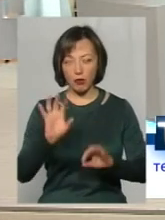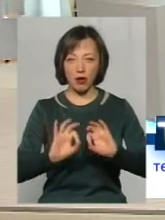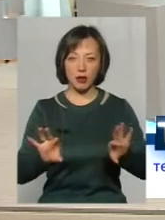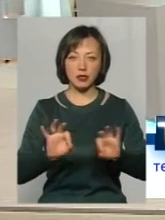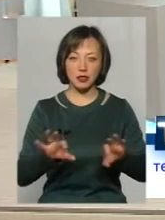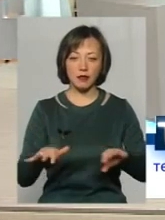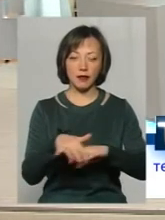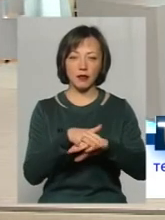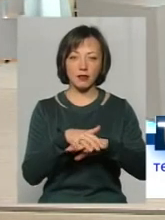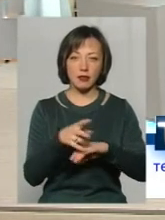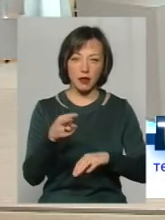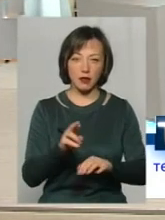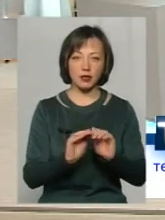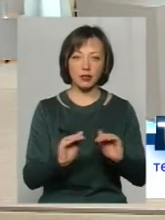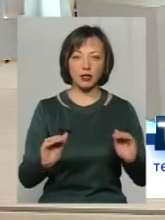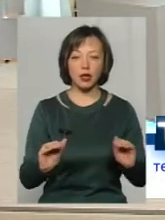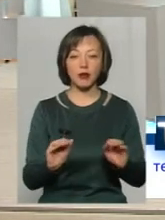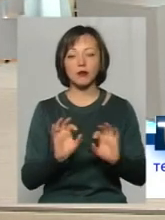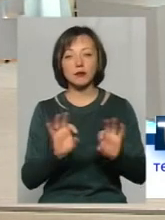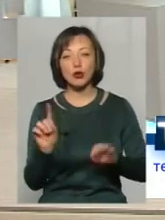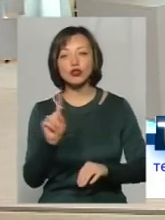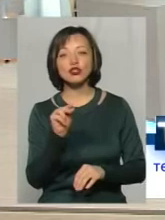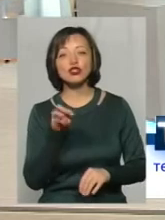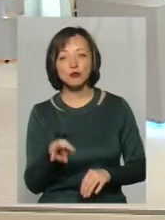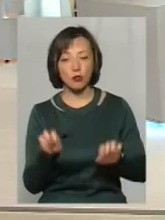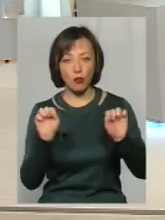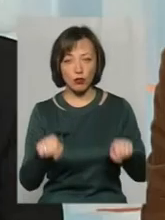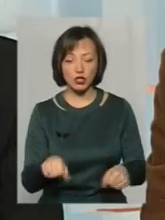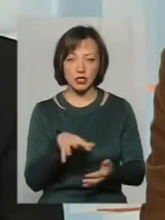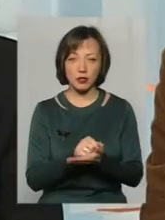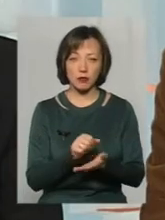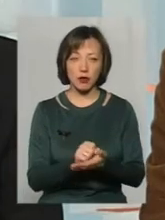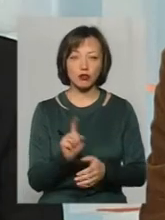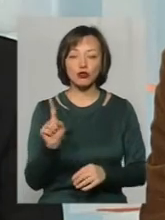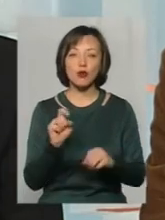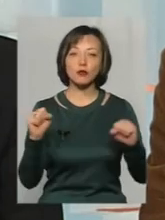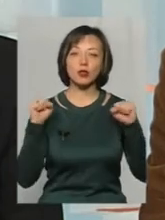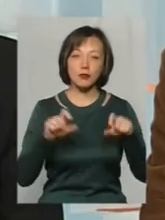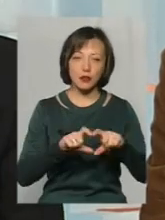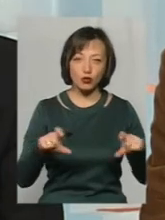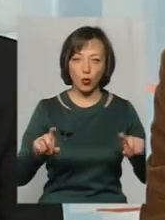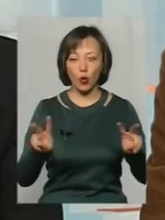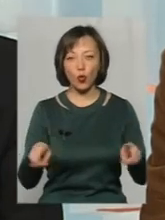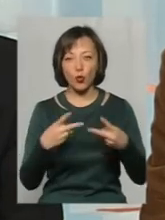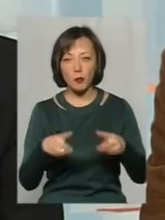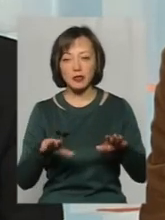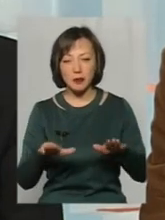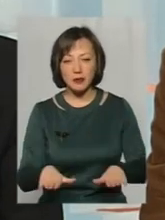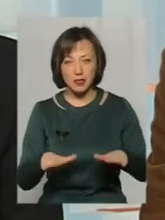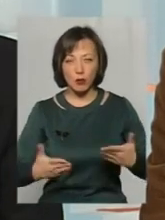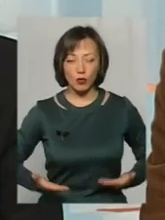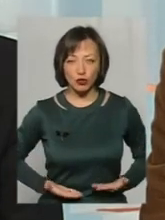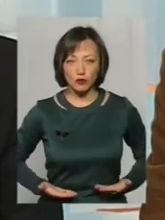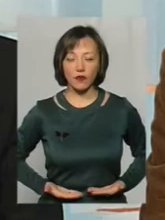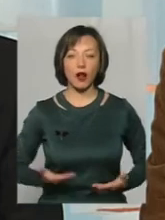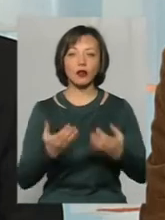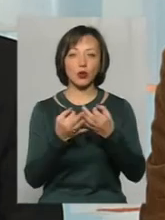населення про те, чим можна займатися, що в спортивні школи, що в клубах за місцем проживання, які